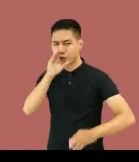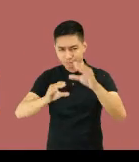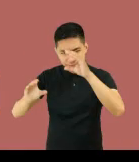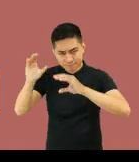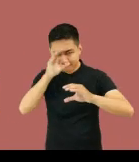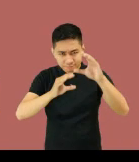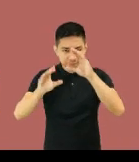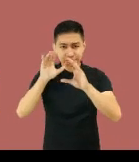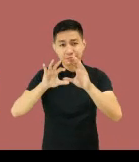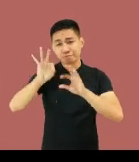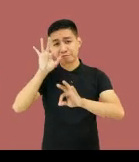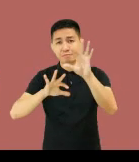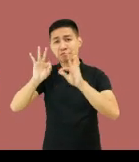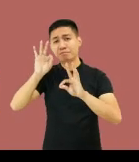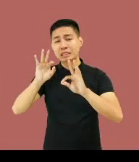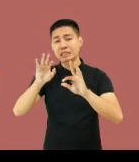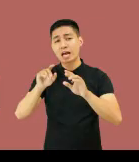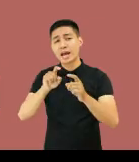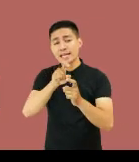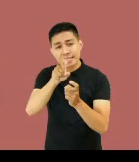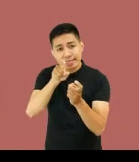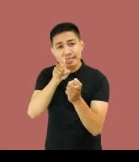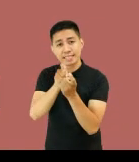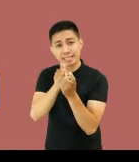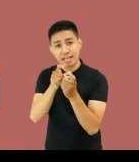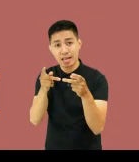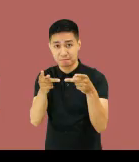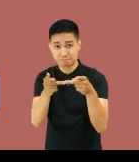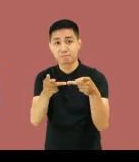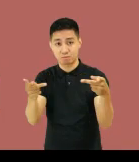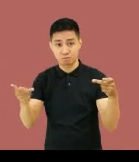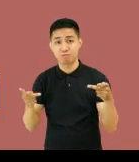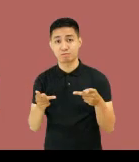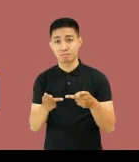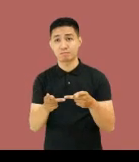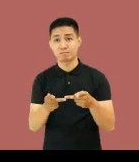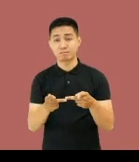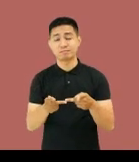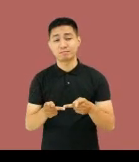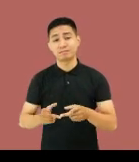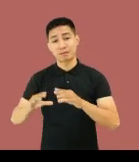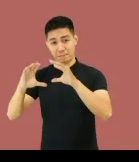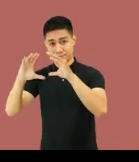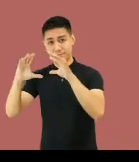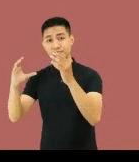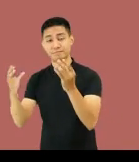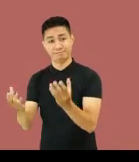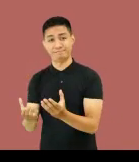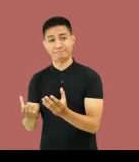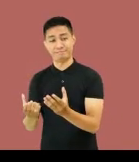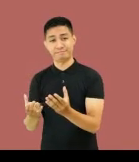natin para matukoy at mahanap ang eksaktong lokasyon ng isang lugar? Ito ba ay